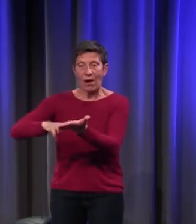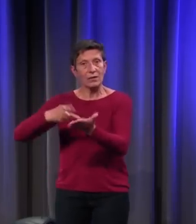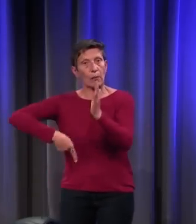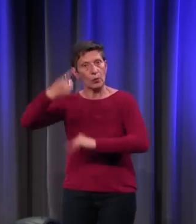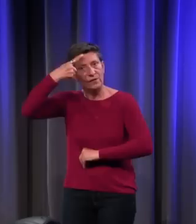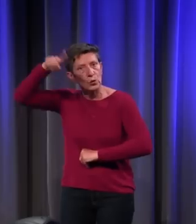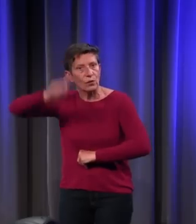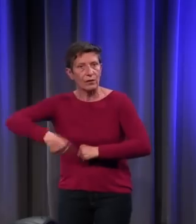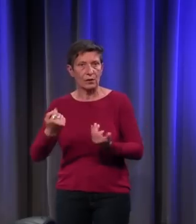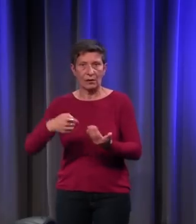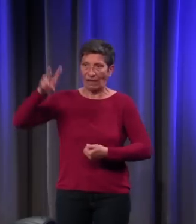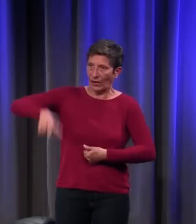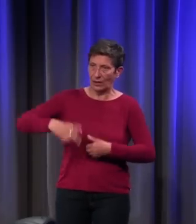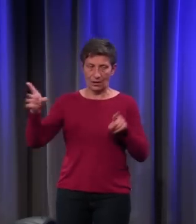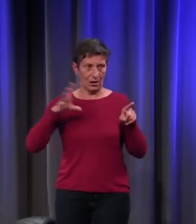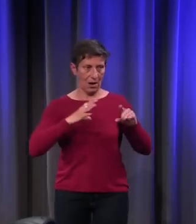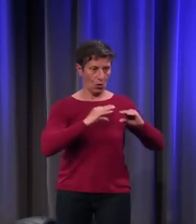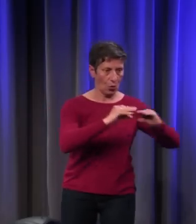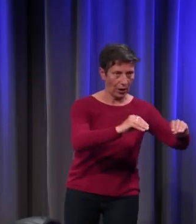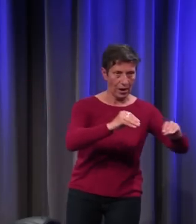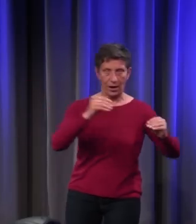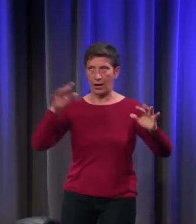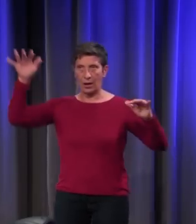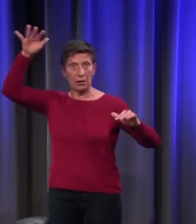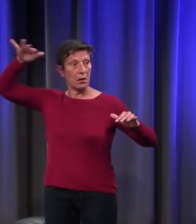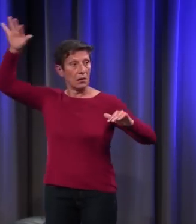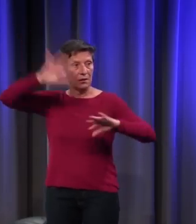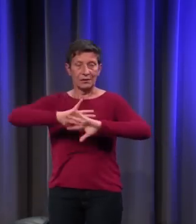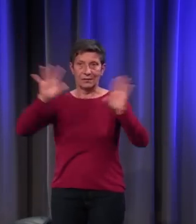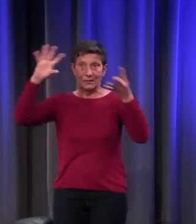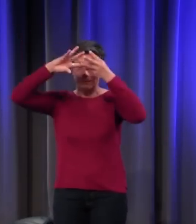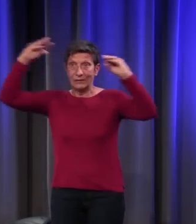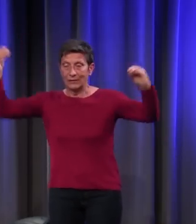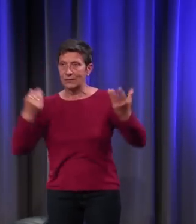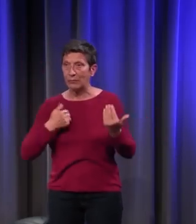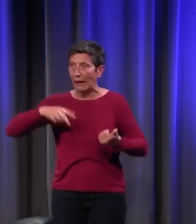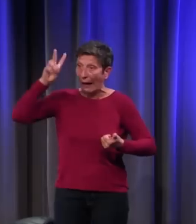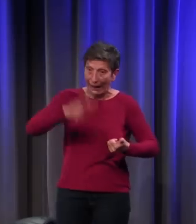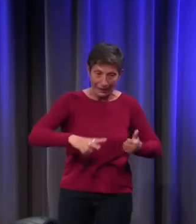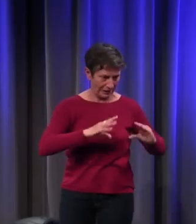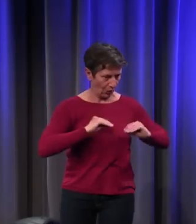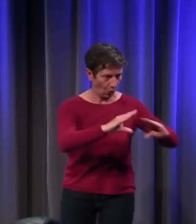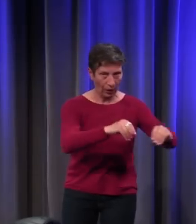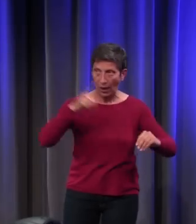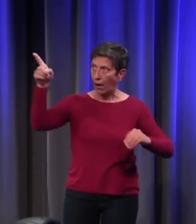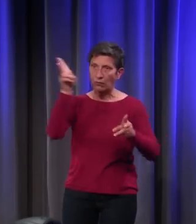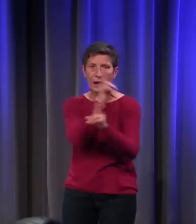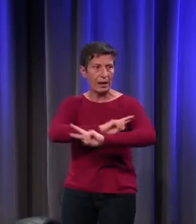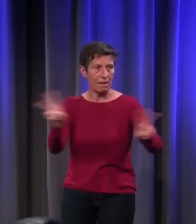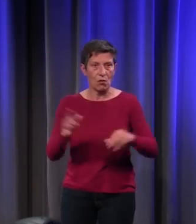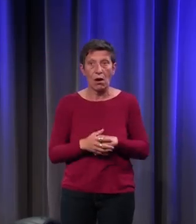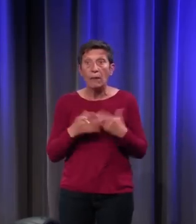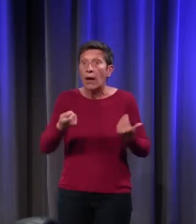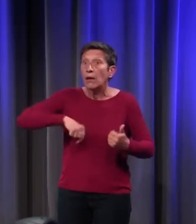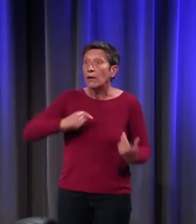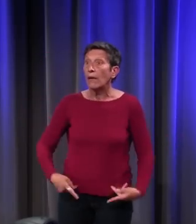vérité. Ça appartient au monde d'en haut. Ça n'a pas de rapport avec la réalité. Et nous, dans notre vocabulaire de tous